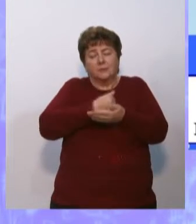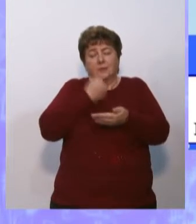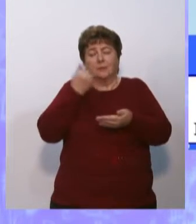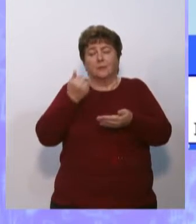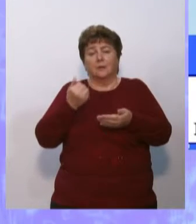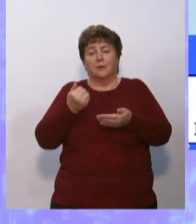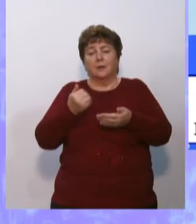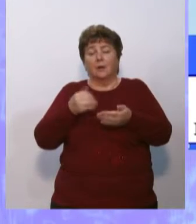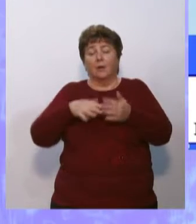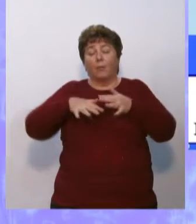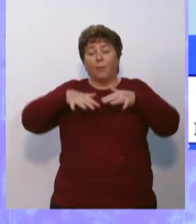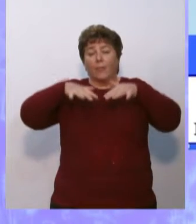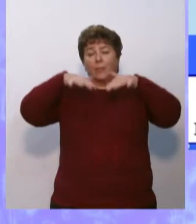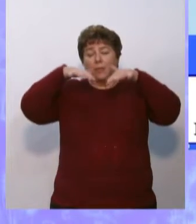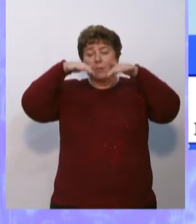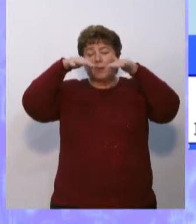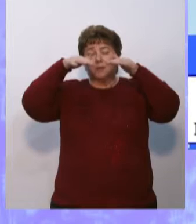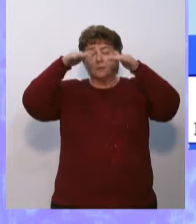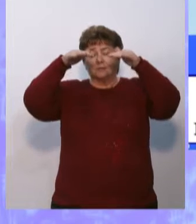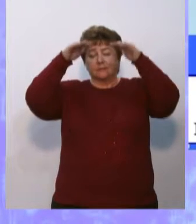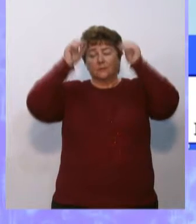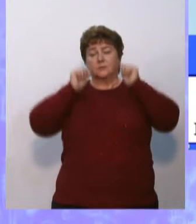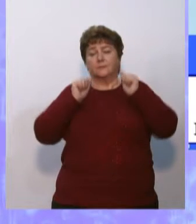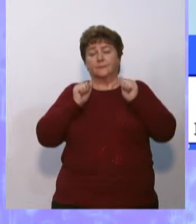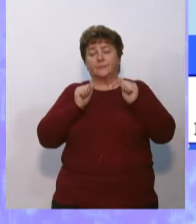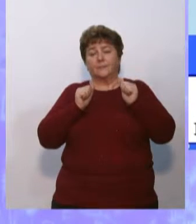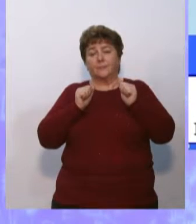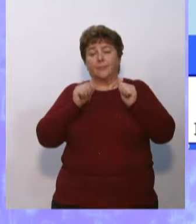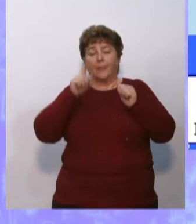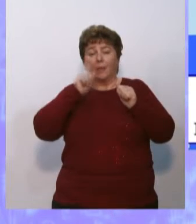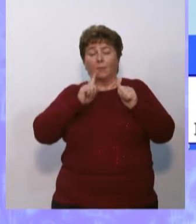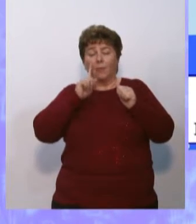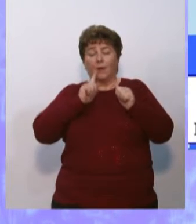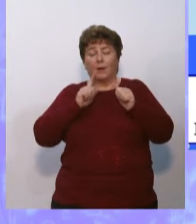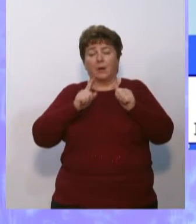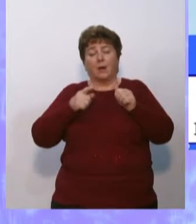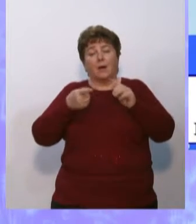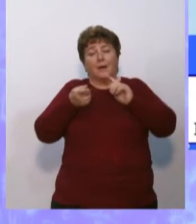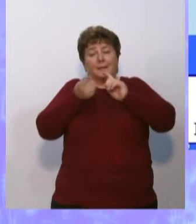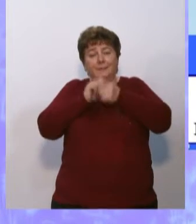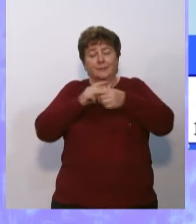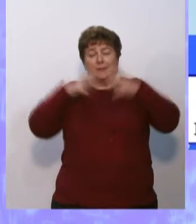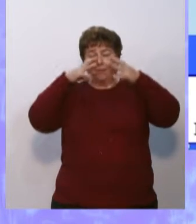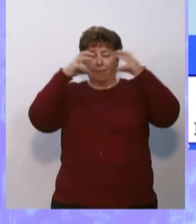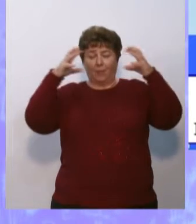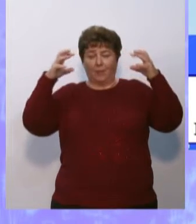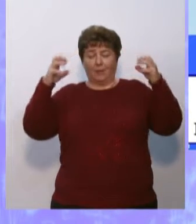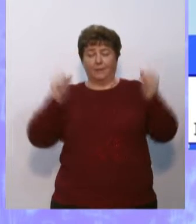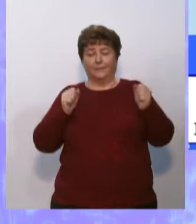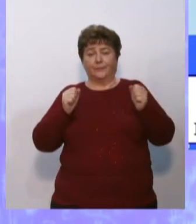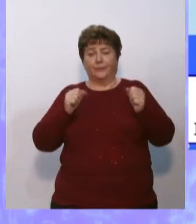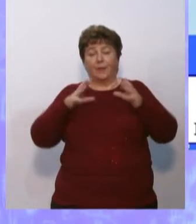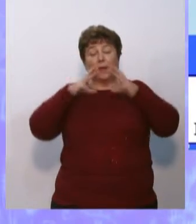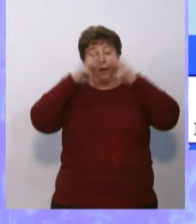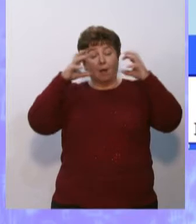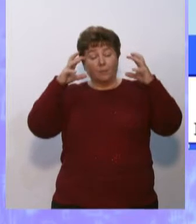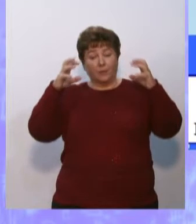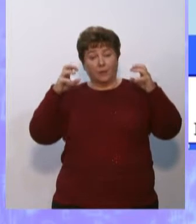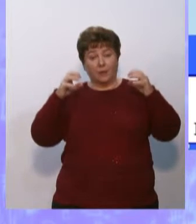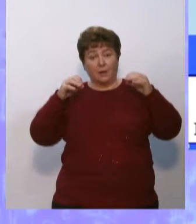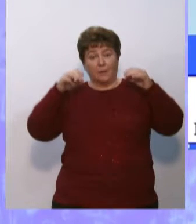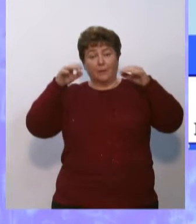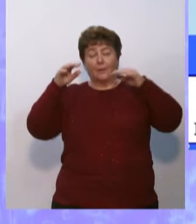Она поднимается выше, пока не превратятся в облака. А облака,